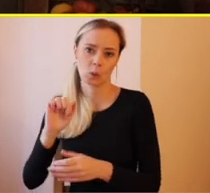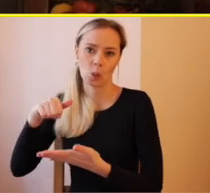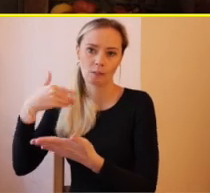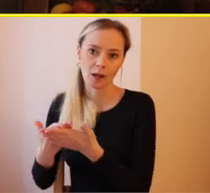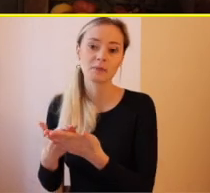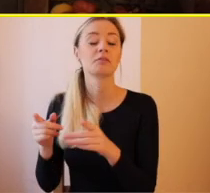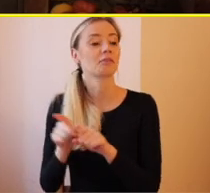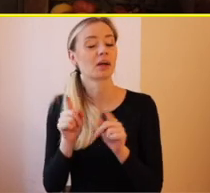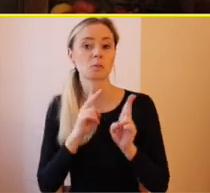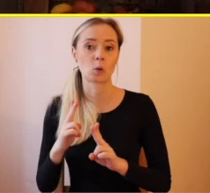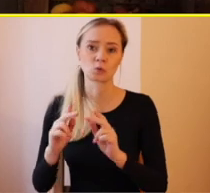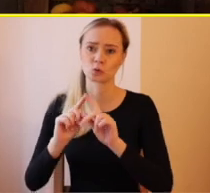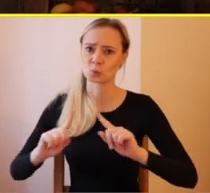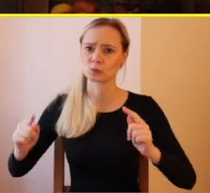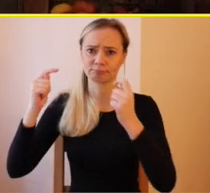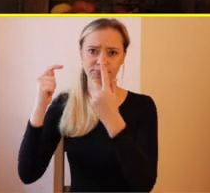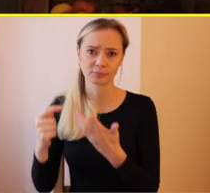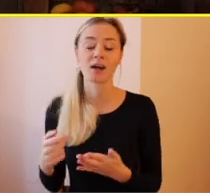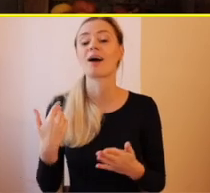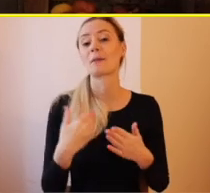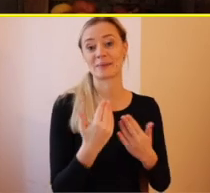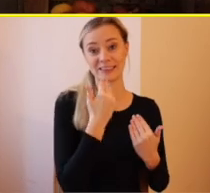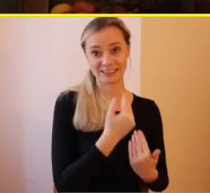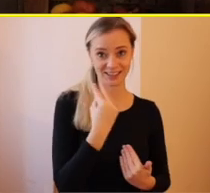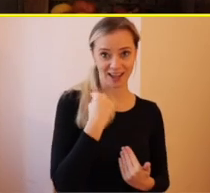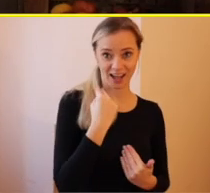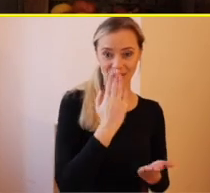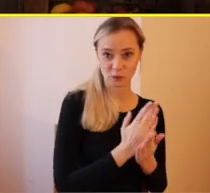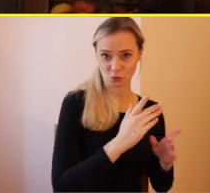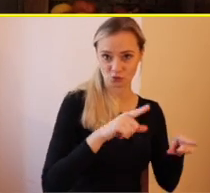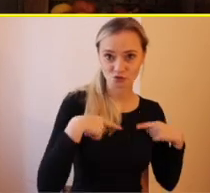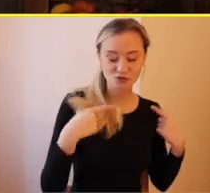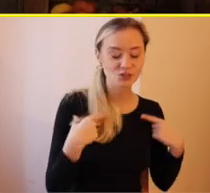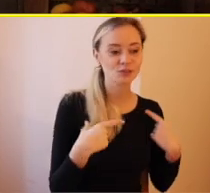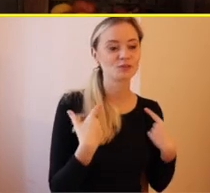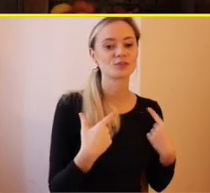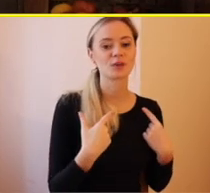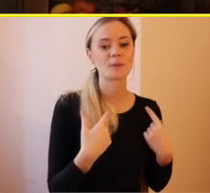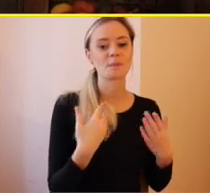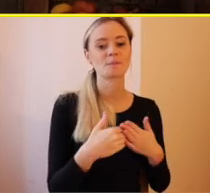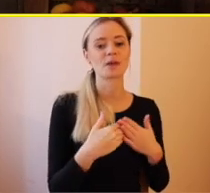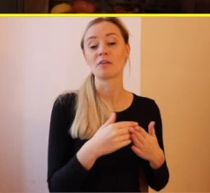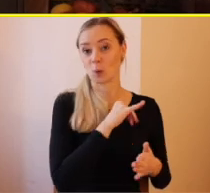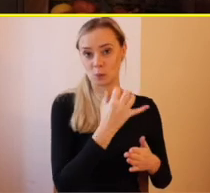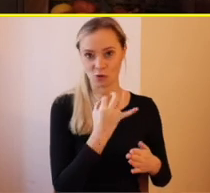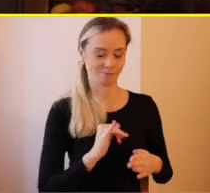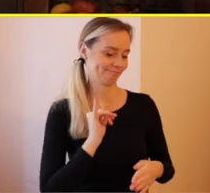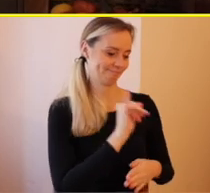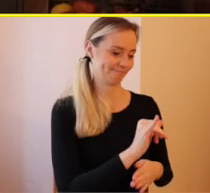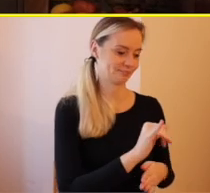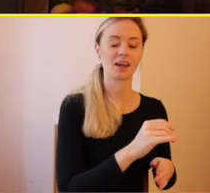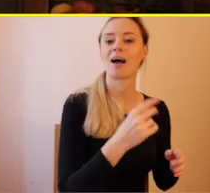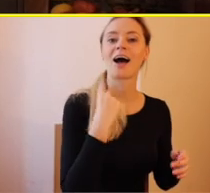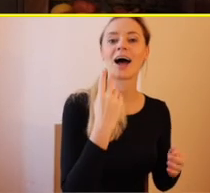možnosti. A tým, že som bola v Anglicku, bolo to veľmi zaujímavé, že vlastne ja som prišla do Anglicka ako 18